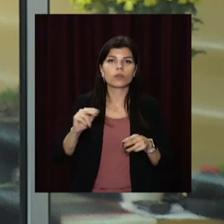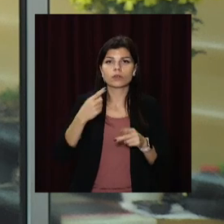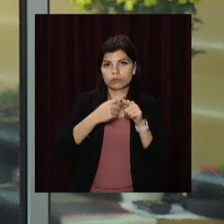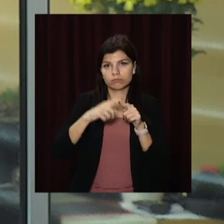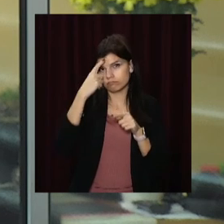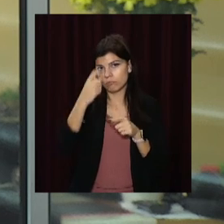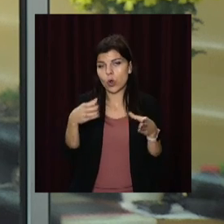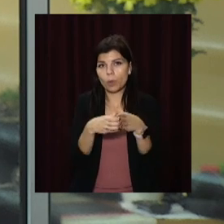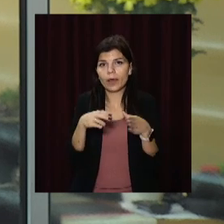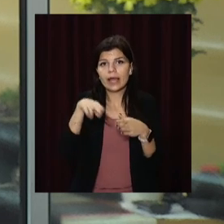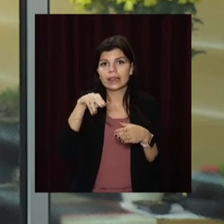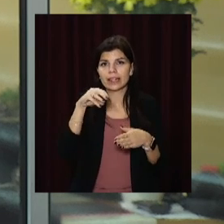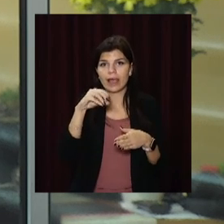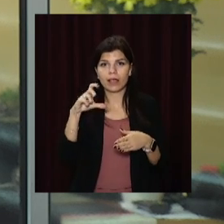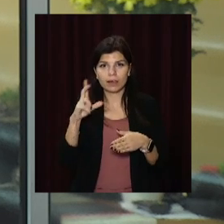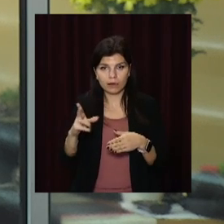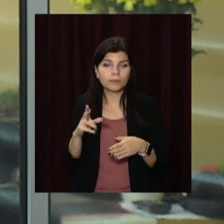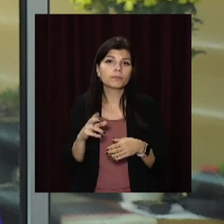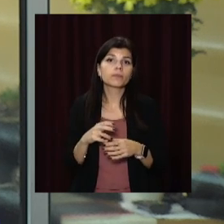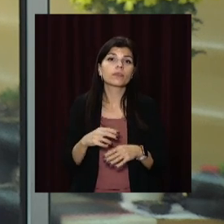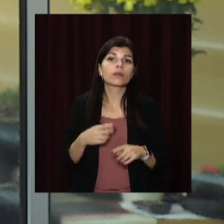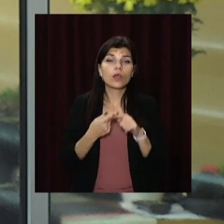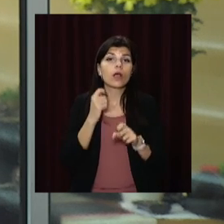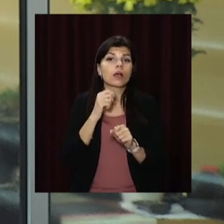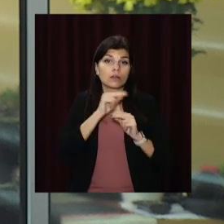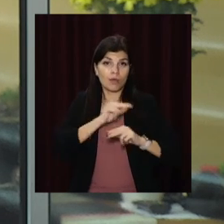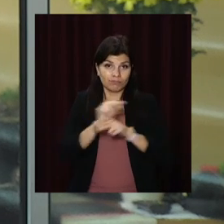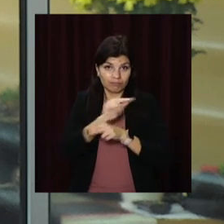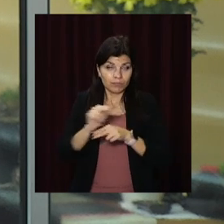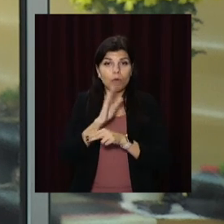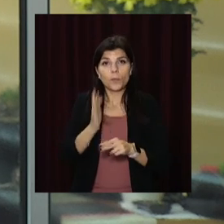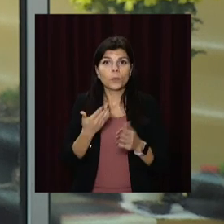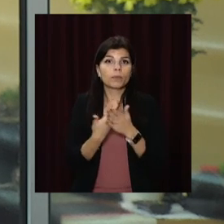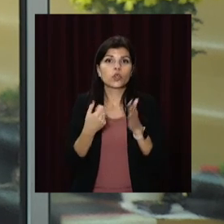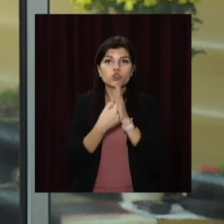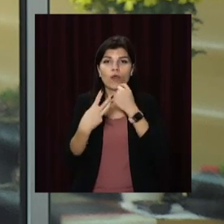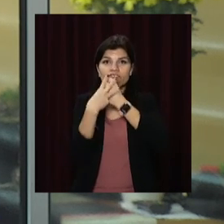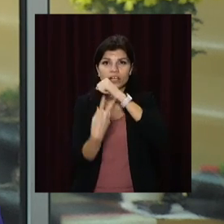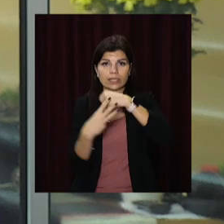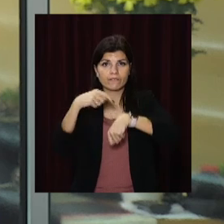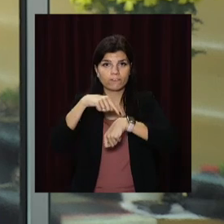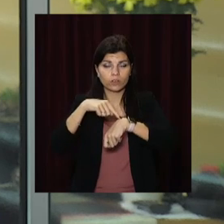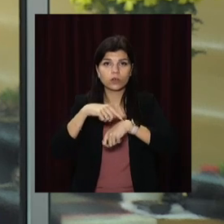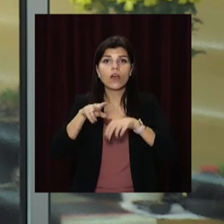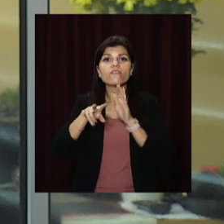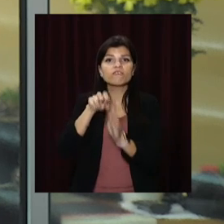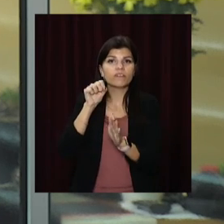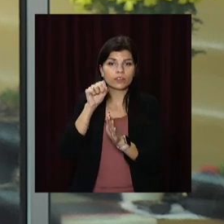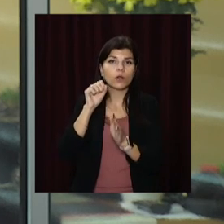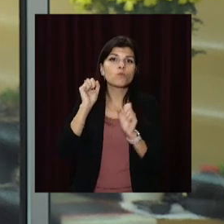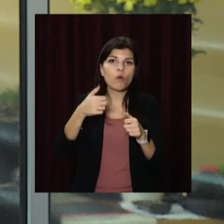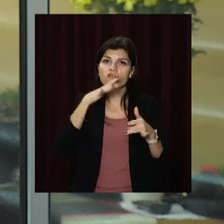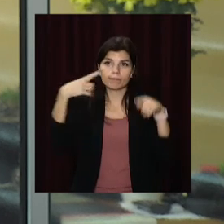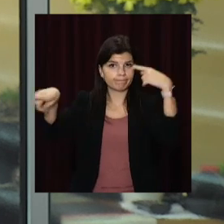повідомляють у компанії ДТЕК Дніпровській електромережі. Роботи триватимуть орієнтовно до 18-ї. Час відключення може